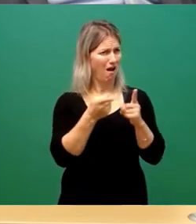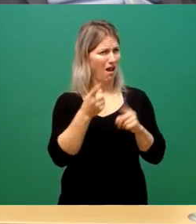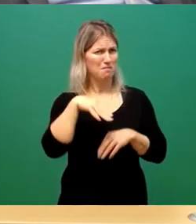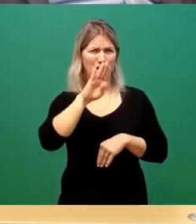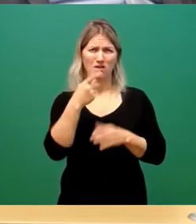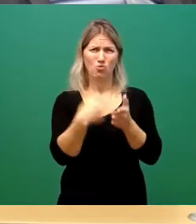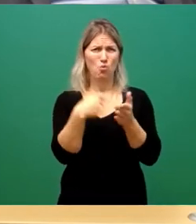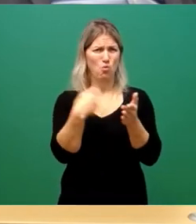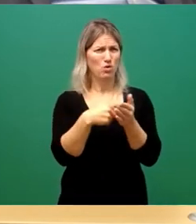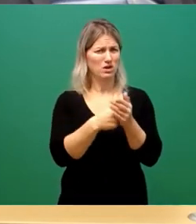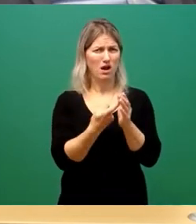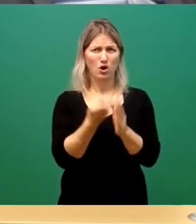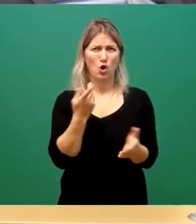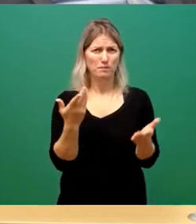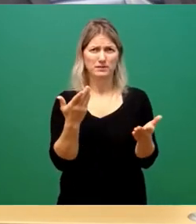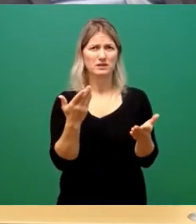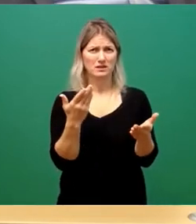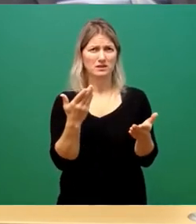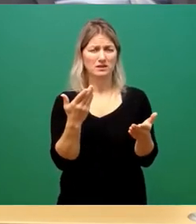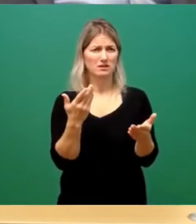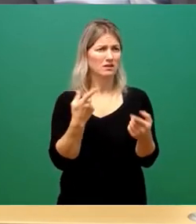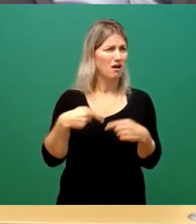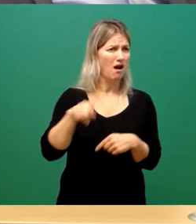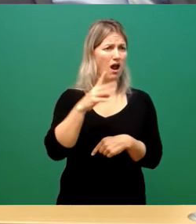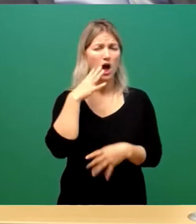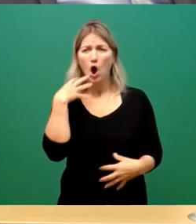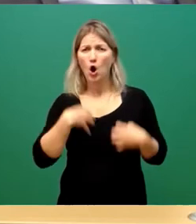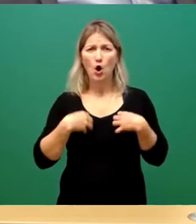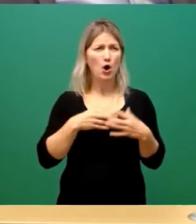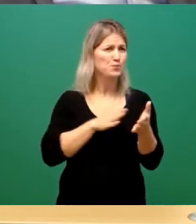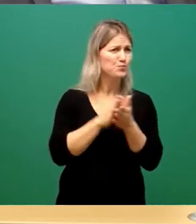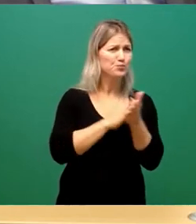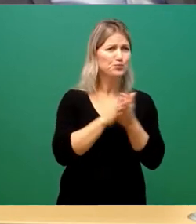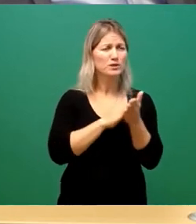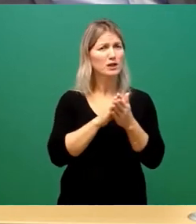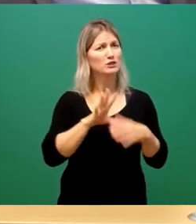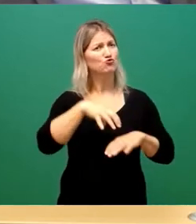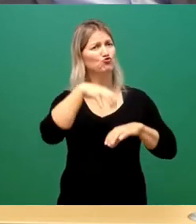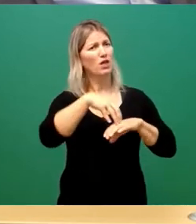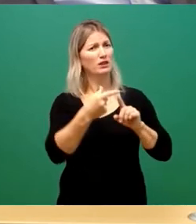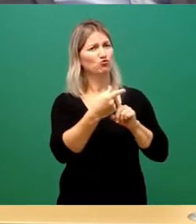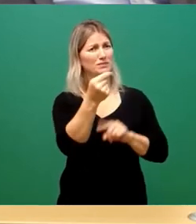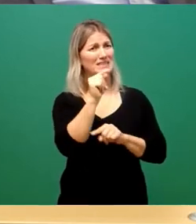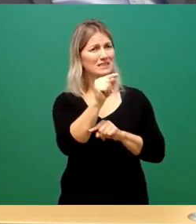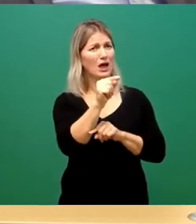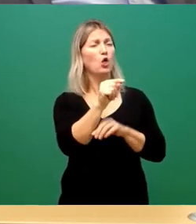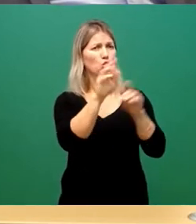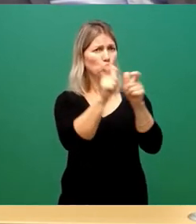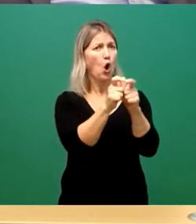wenig euphorisiert, die Stadtspitze weiter auszubauen